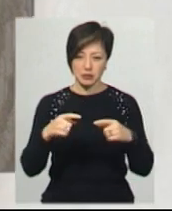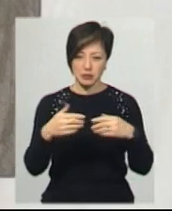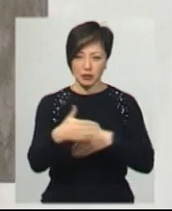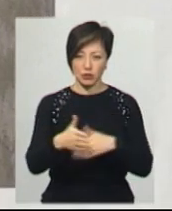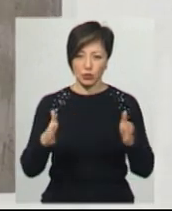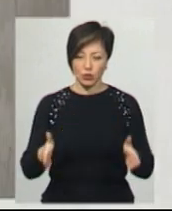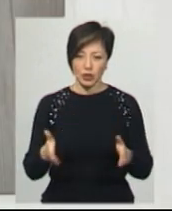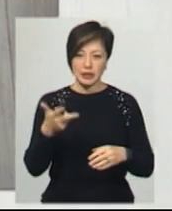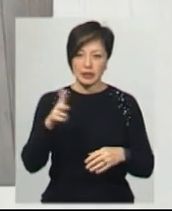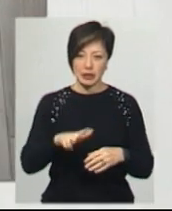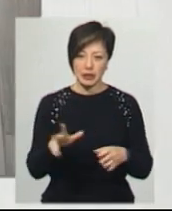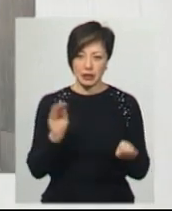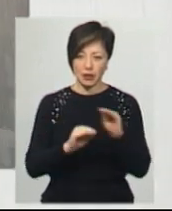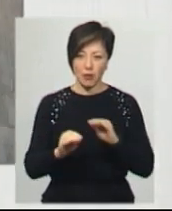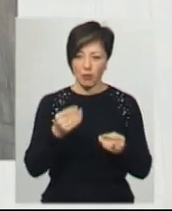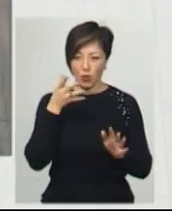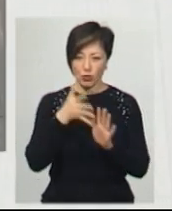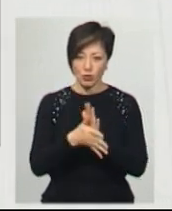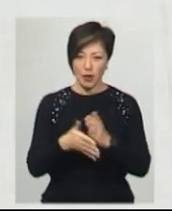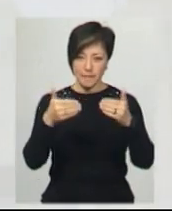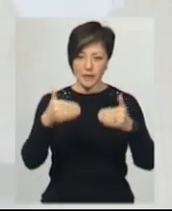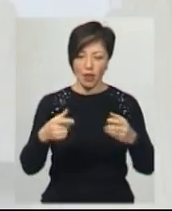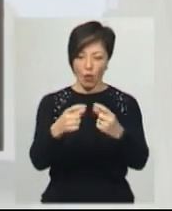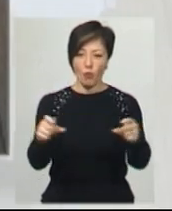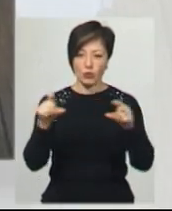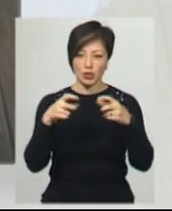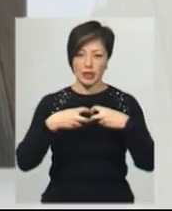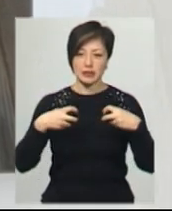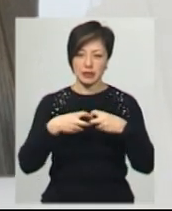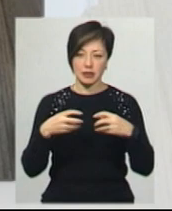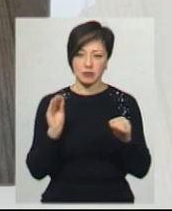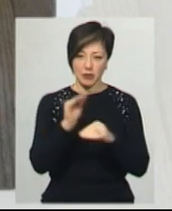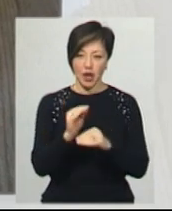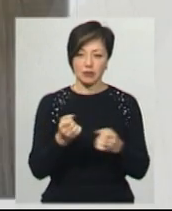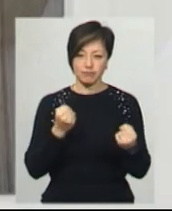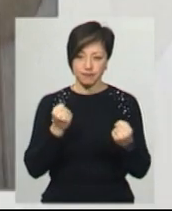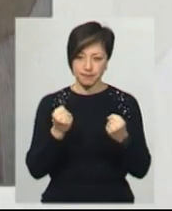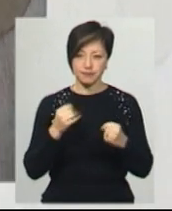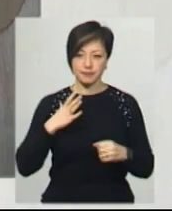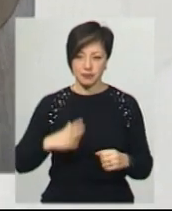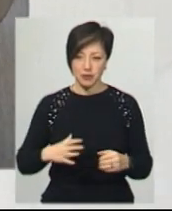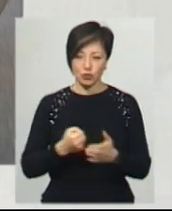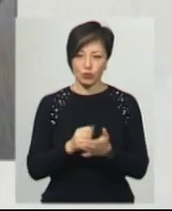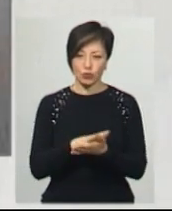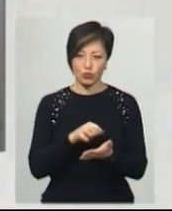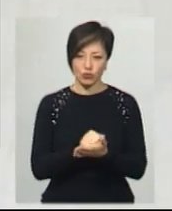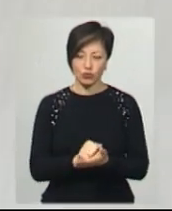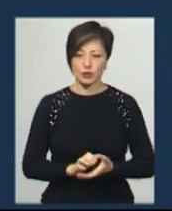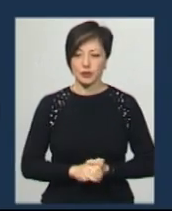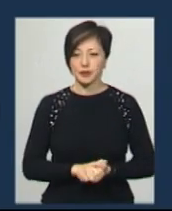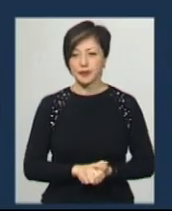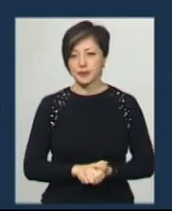складається із трьох деталей – прозора панель, білий обруч та резинка. Матеріал є досить цубким та стійким до пошкоджень, додає